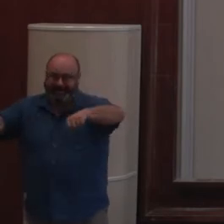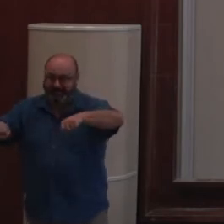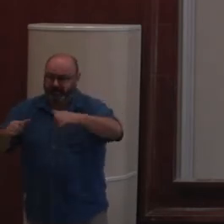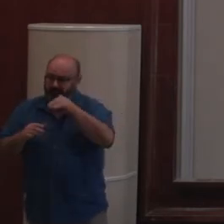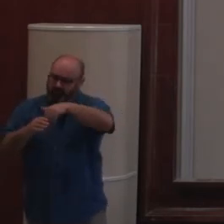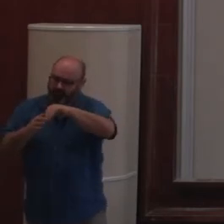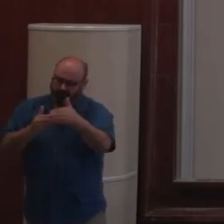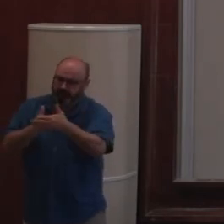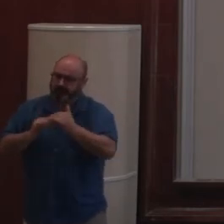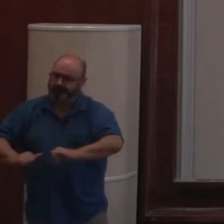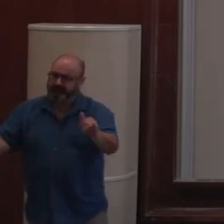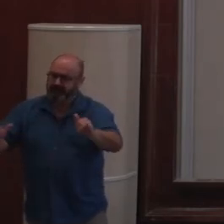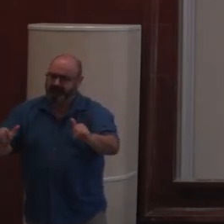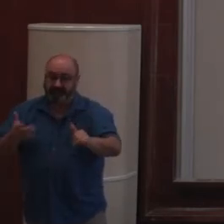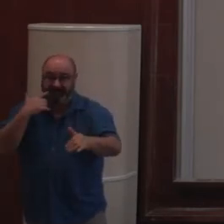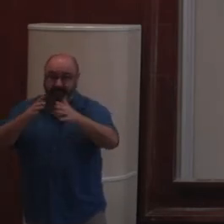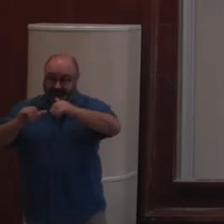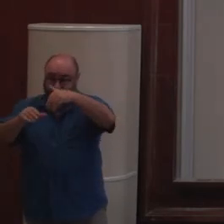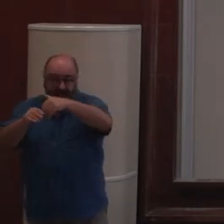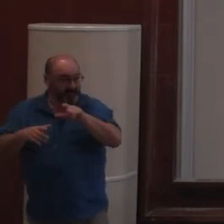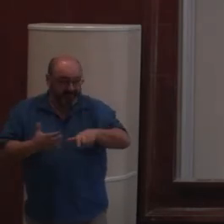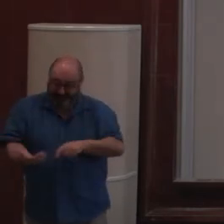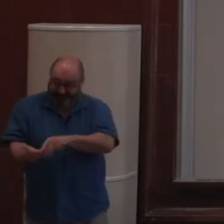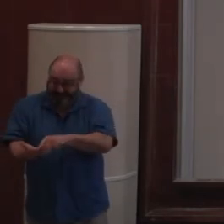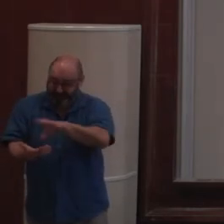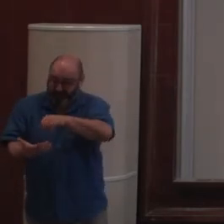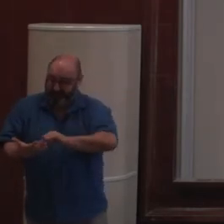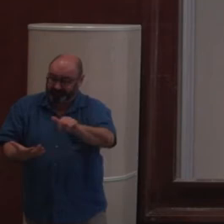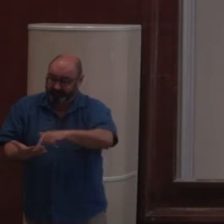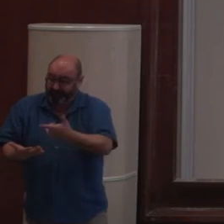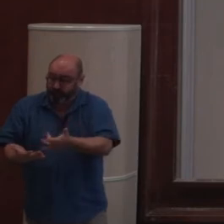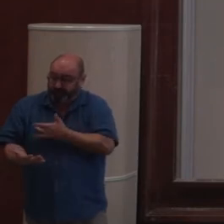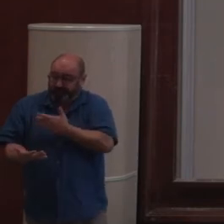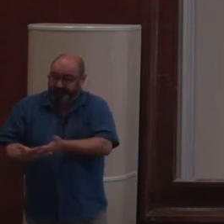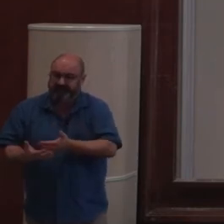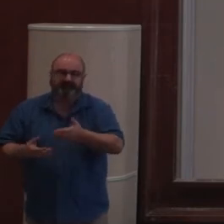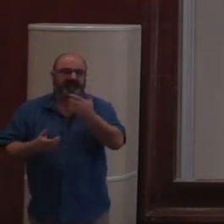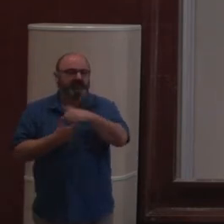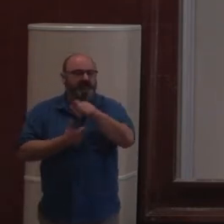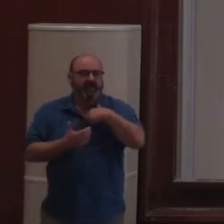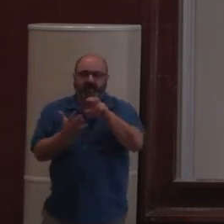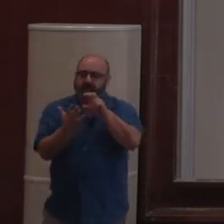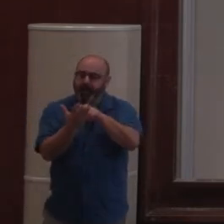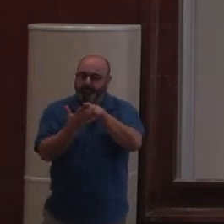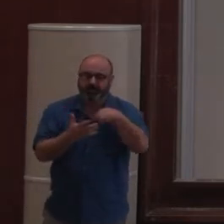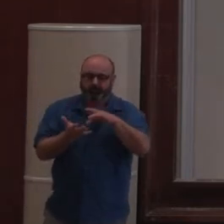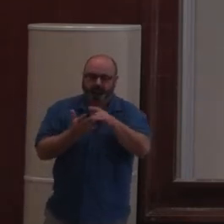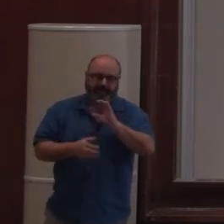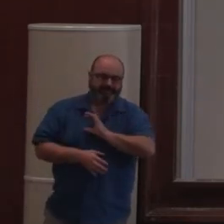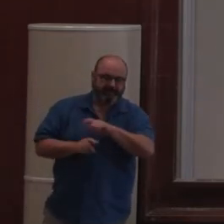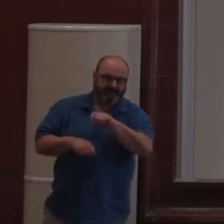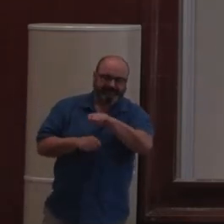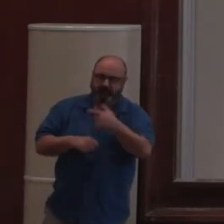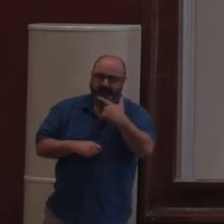puissance. Donc, du coup, il faut utiliser cette puissance. À titre d'exemple, on avait testé dans Plone de retirer